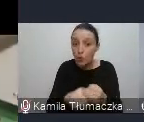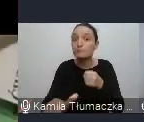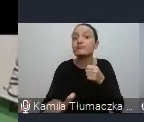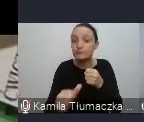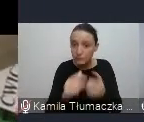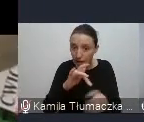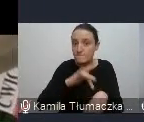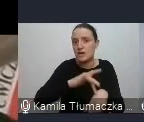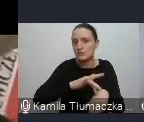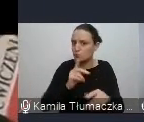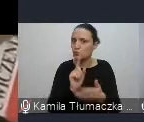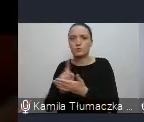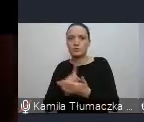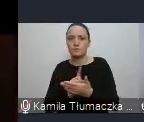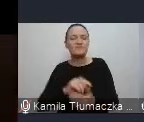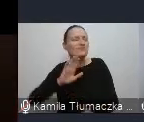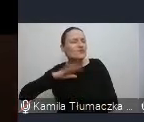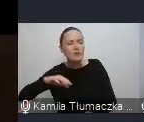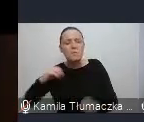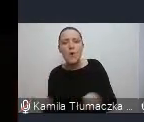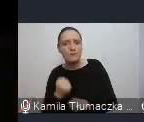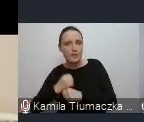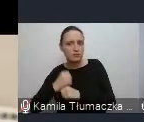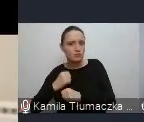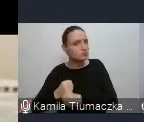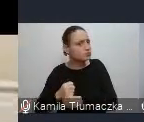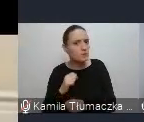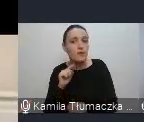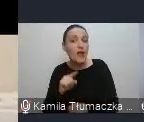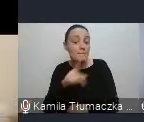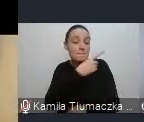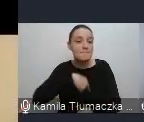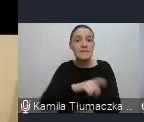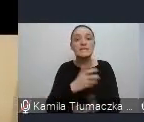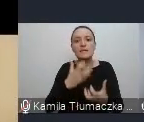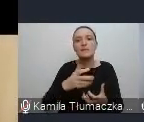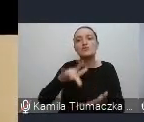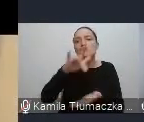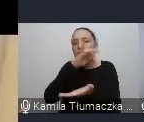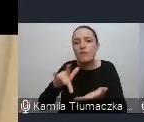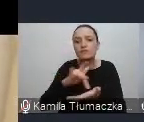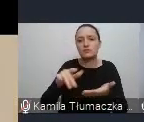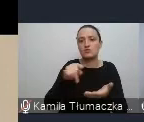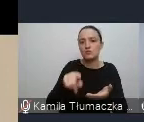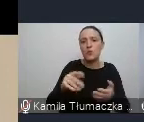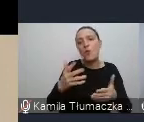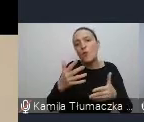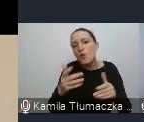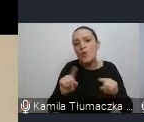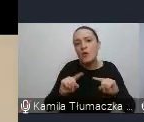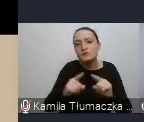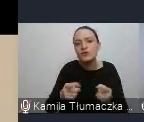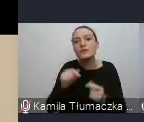intensywnie pracują. Natomiast staramy się tak zanarżować całe środowisko, żeby czas, w którym przebywają był najmilszy i najprzyjemniejszy.